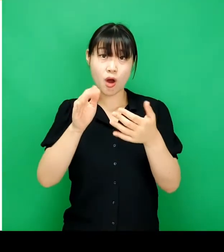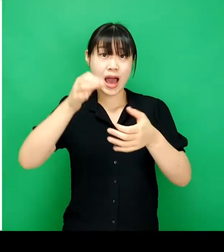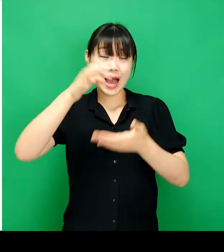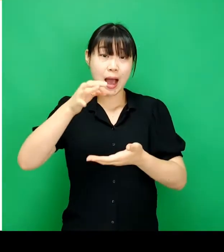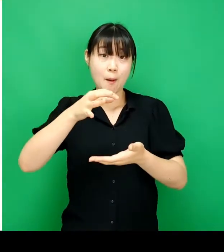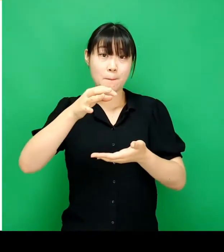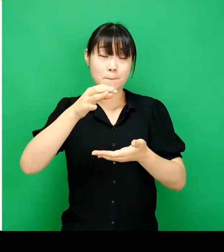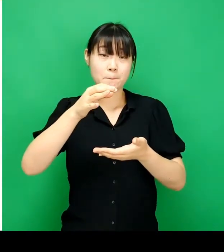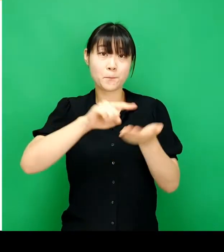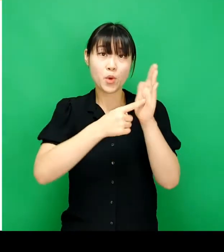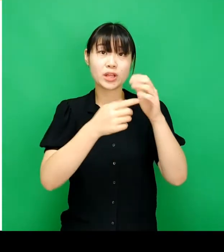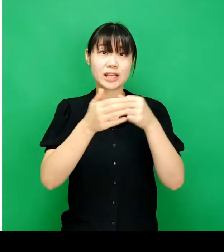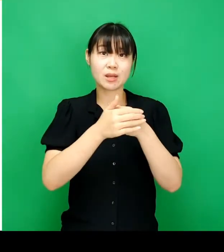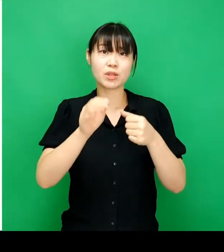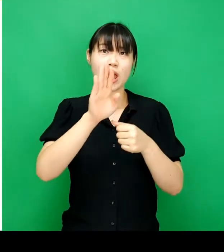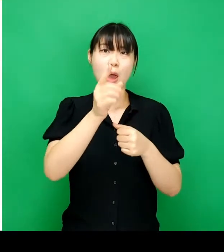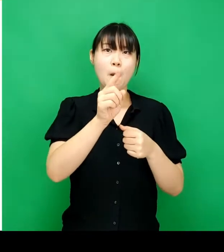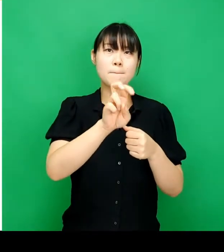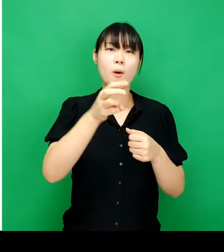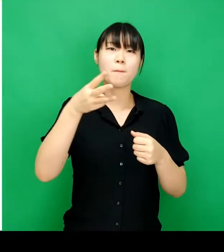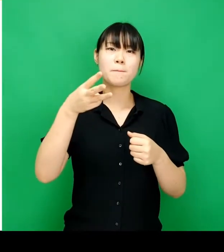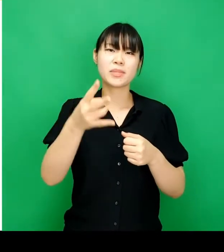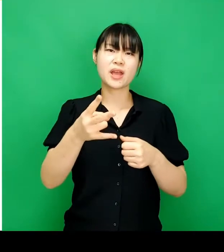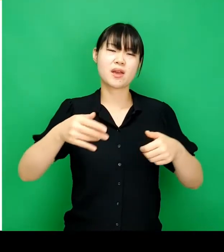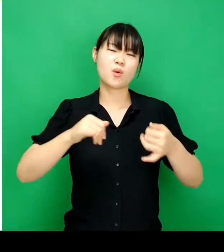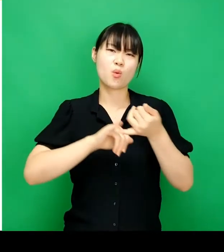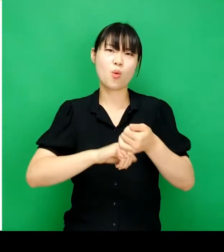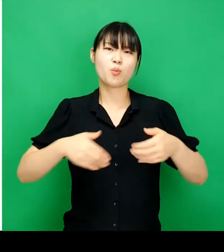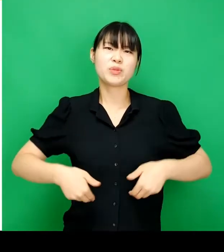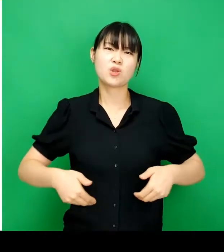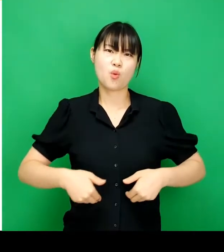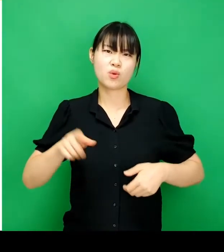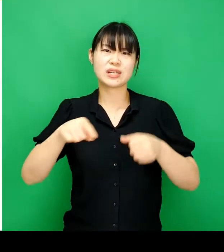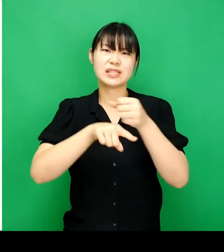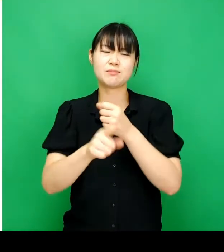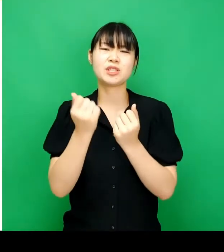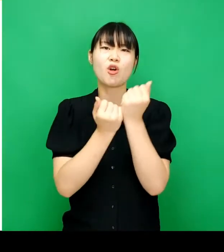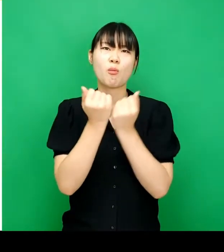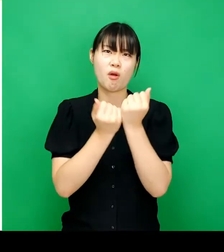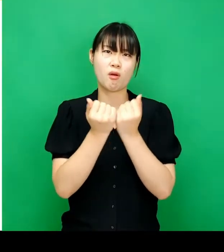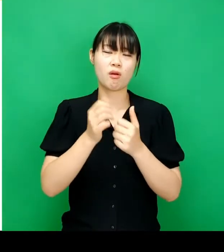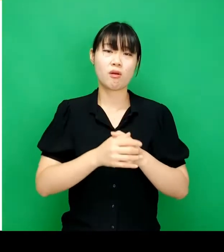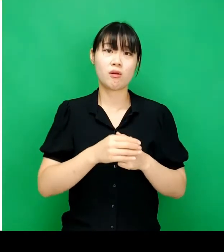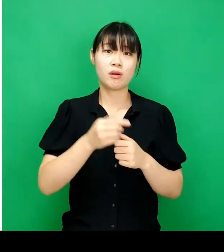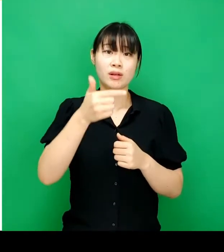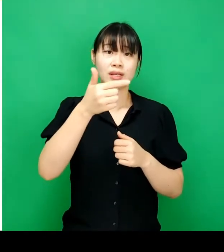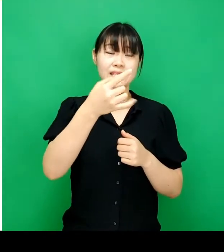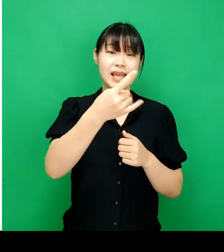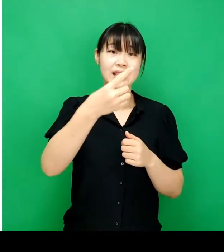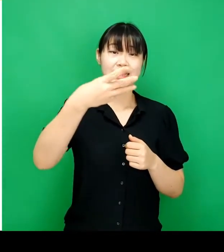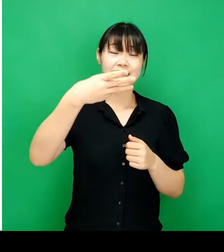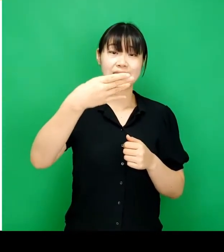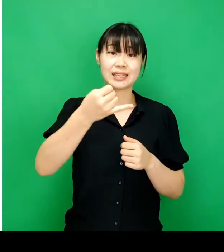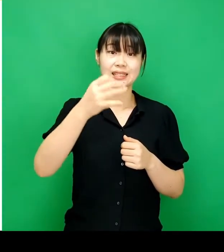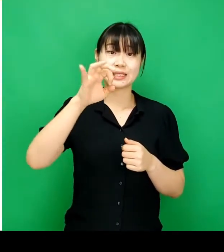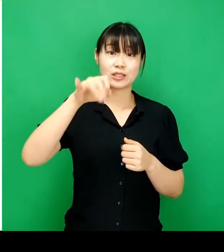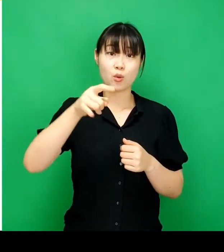막대를 나눠 값을 표현하기 때문에 반드시 법례가 필요하고 법례가 어떤 의미인지 설명해야 합니다.